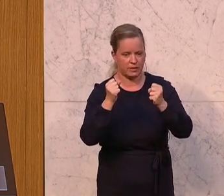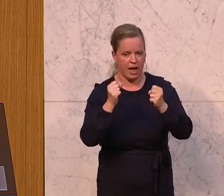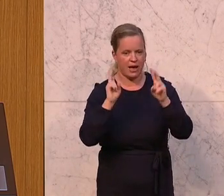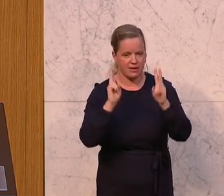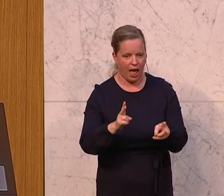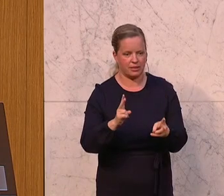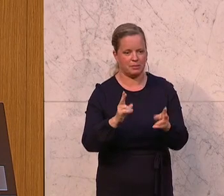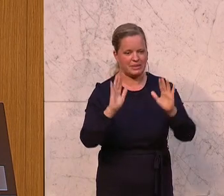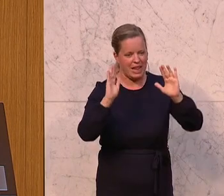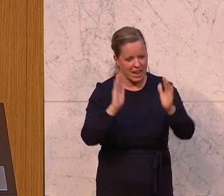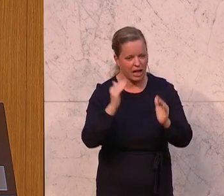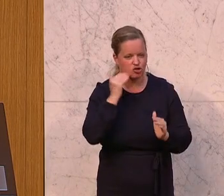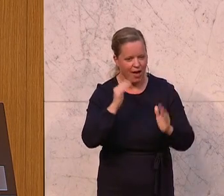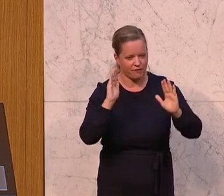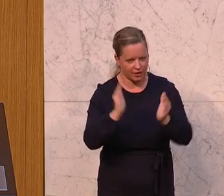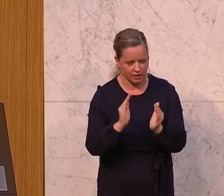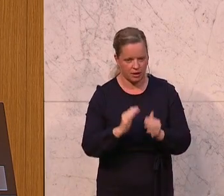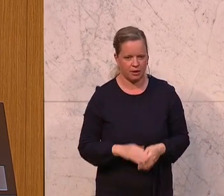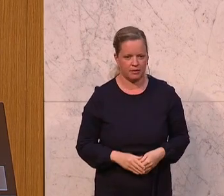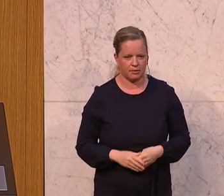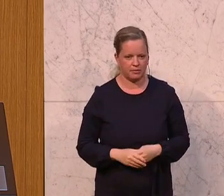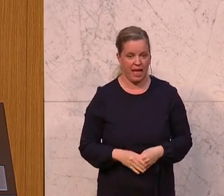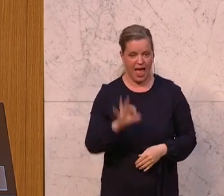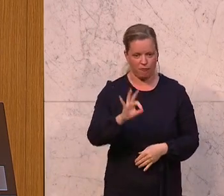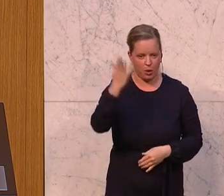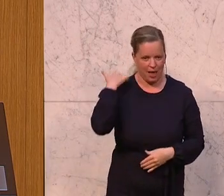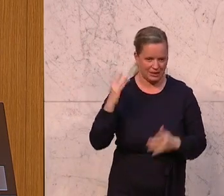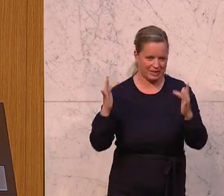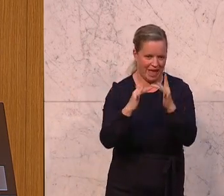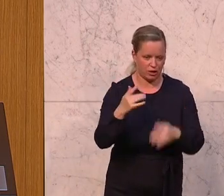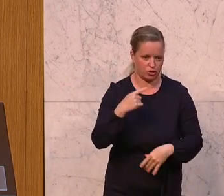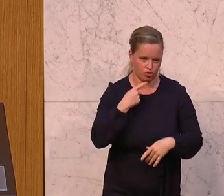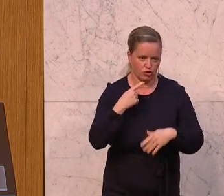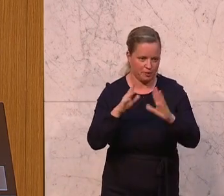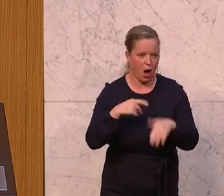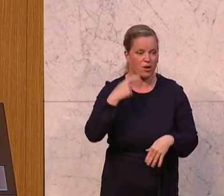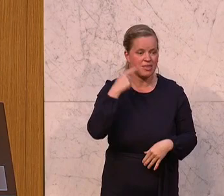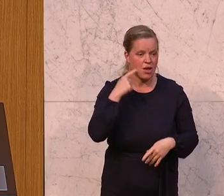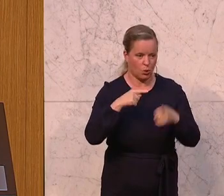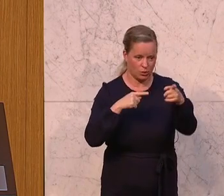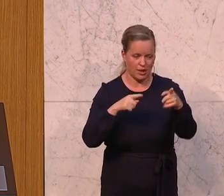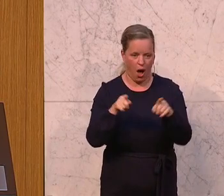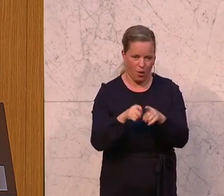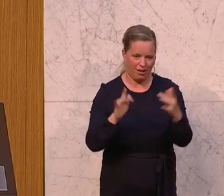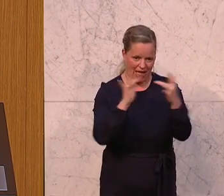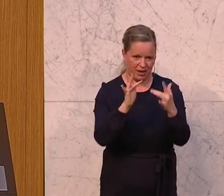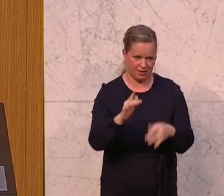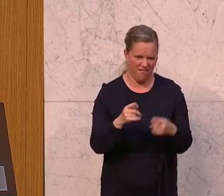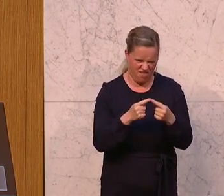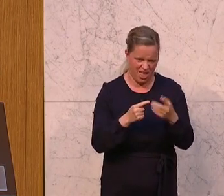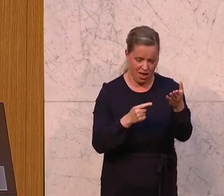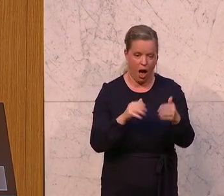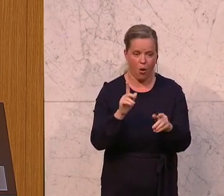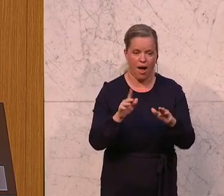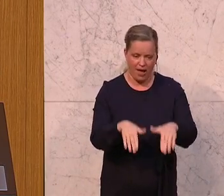entschärfen. Und die FPÖ hat damals dagegen gestimmt. Und auch die Neos, ganz ehrlich gesagt, und ihr wisst es und das tut euch auch weh, aber haben sich enthalten und